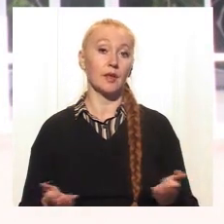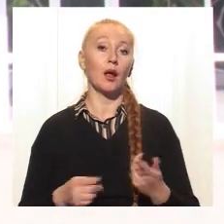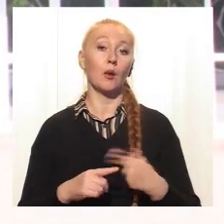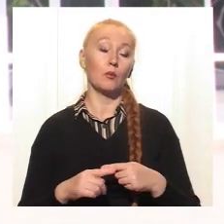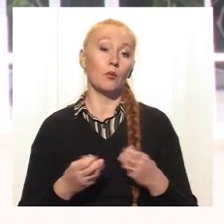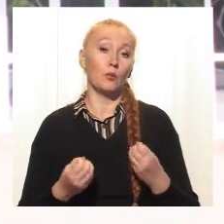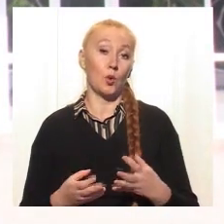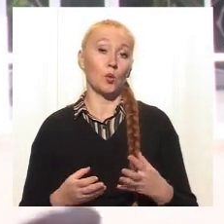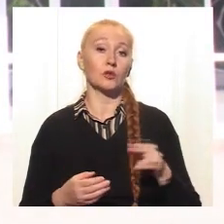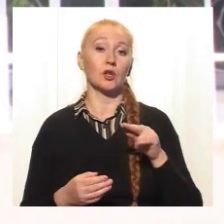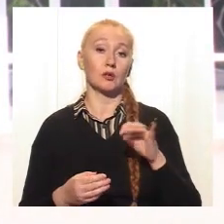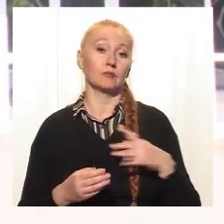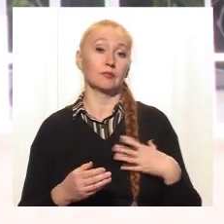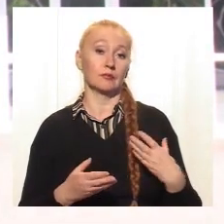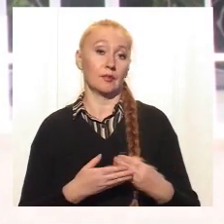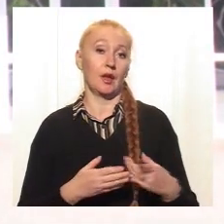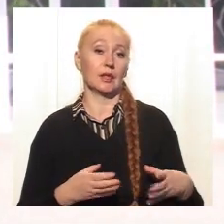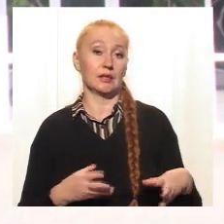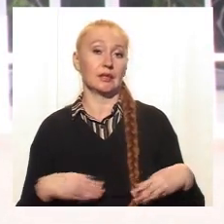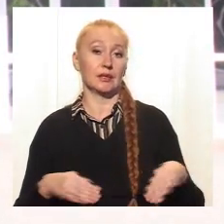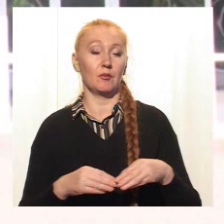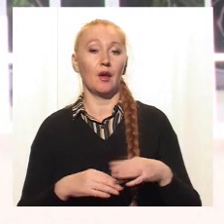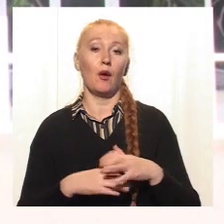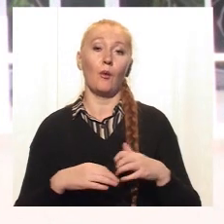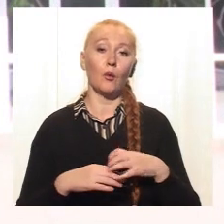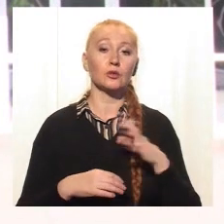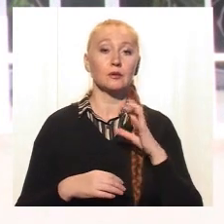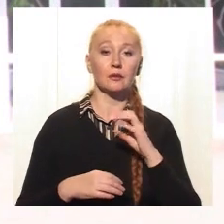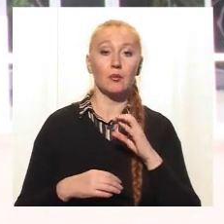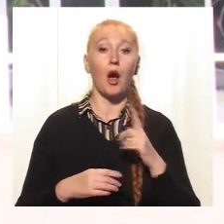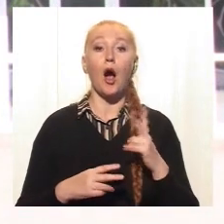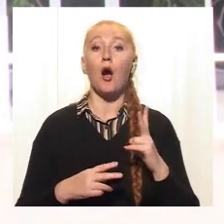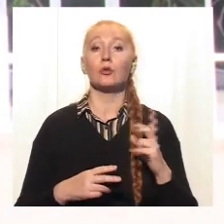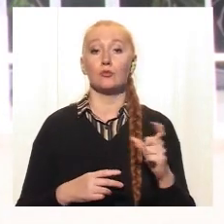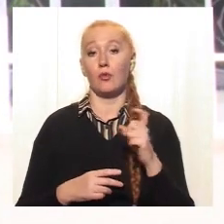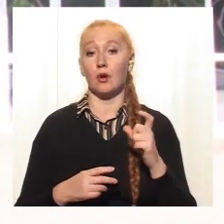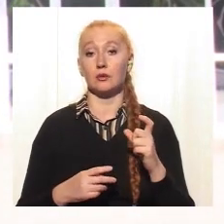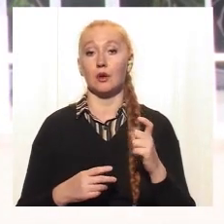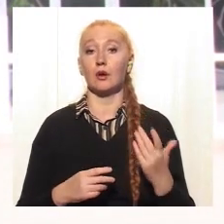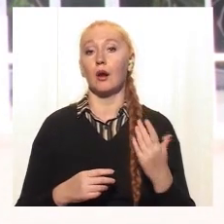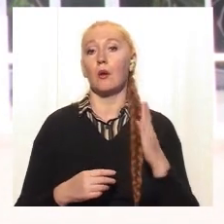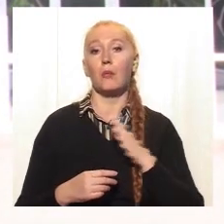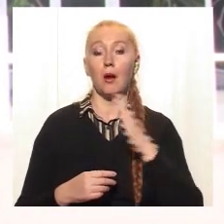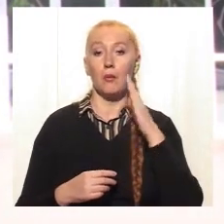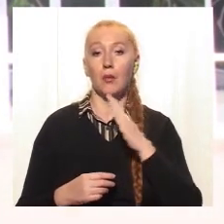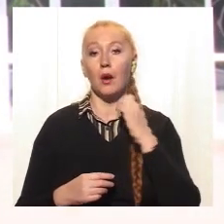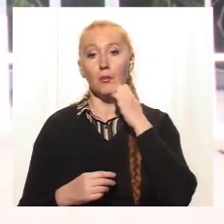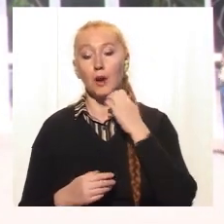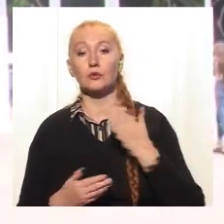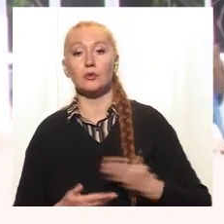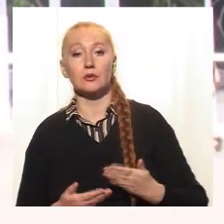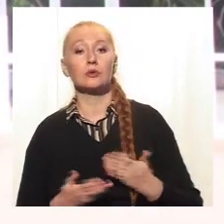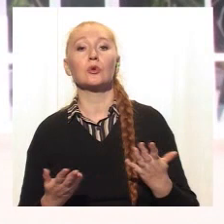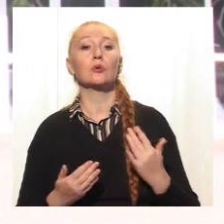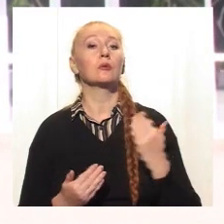Це член сім'ї, котик, собачка і так далі. І говорити про власника хто – батько, мати, дідусь, бабуся, кому